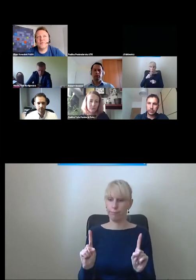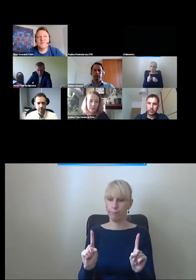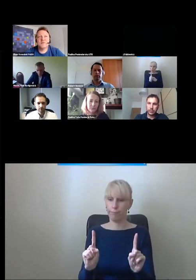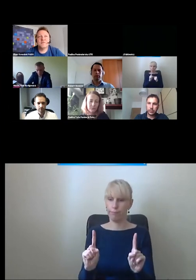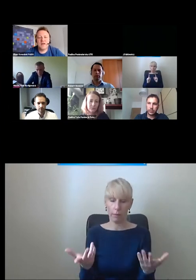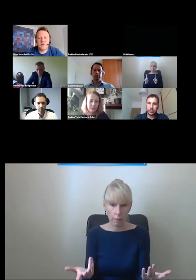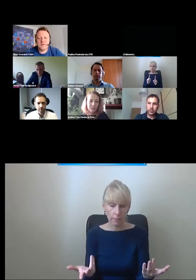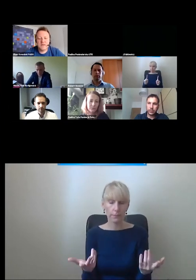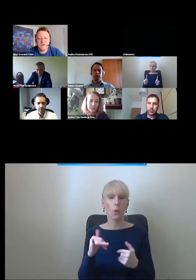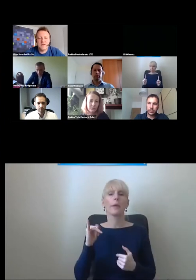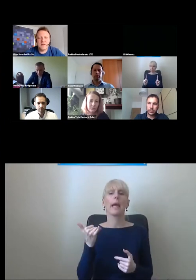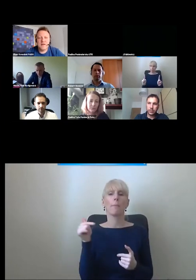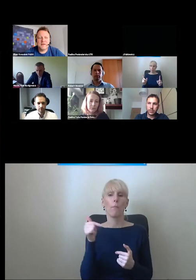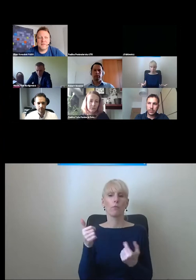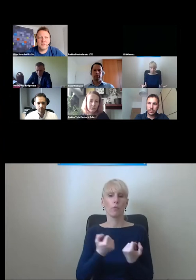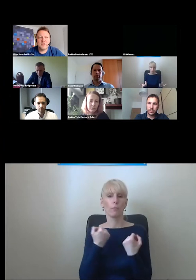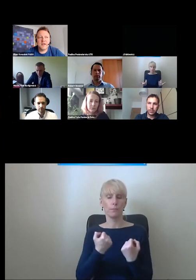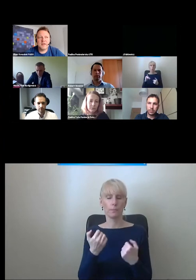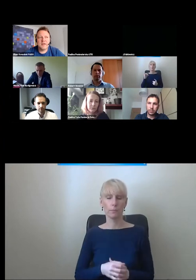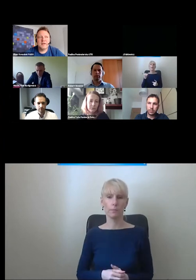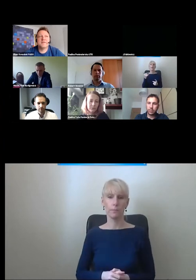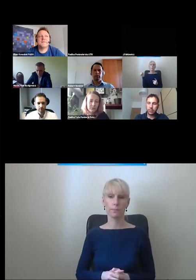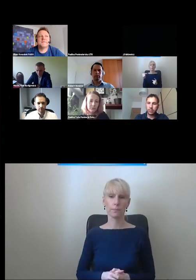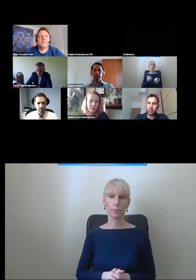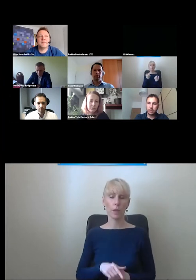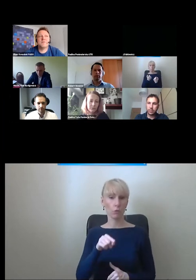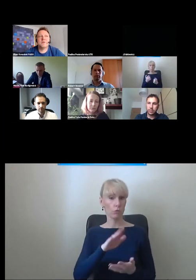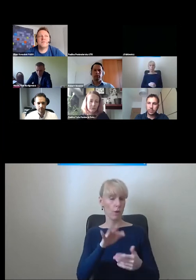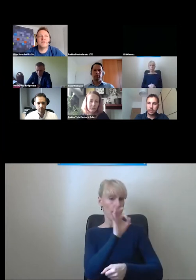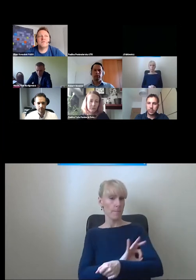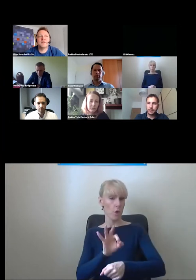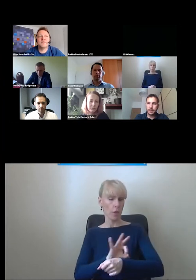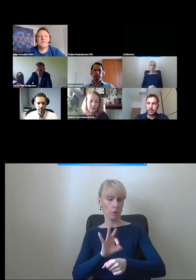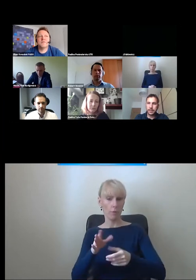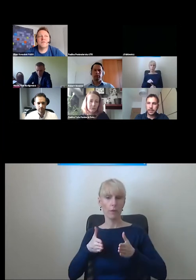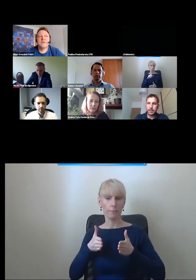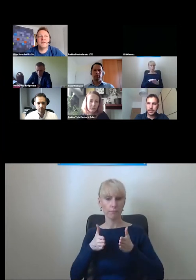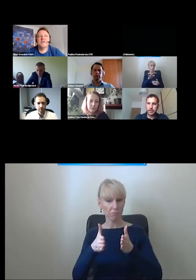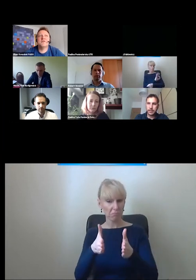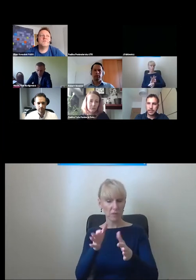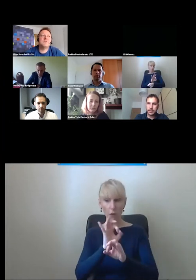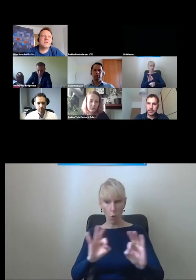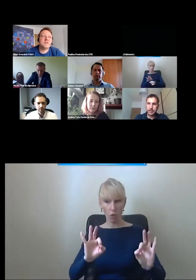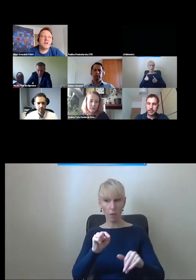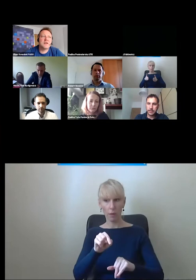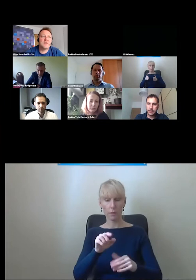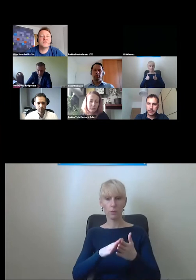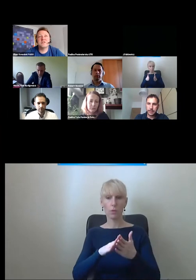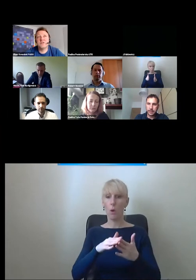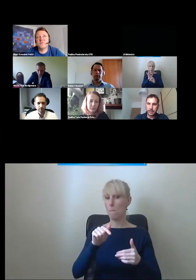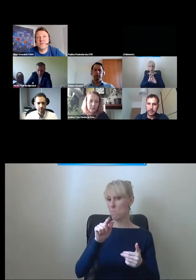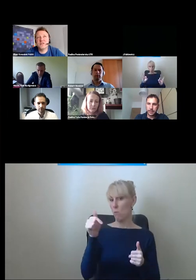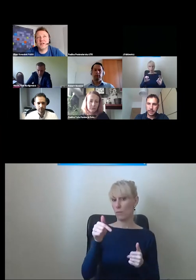jak to powinno działać, czy takie... To projektowanie tej drogi wolnej odbywa się